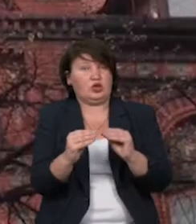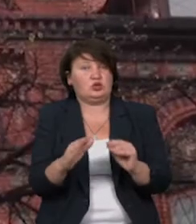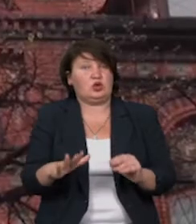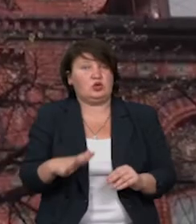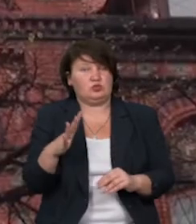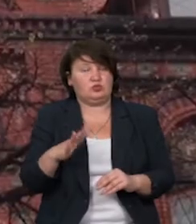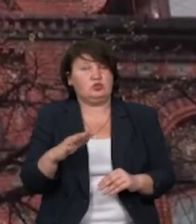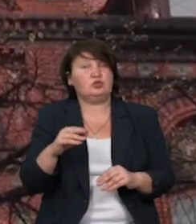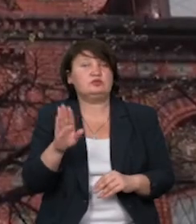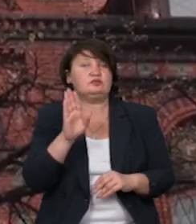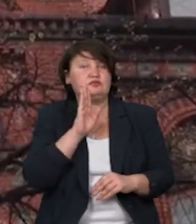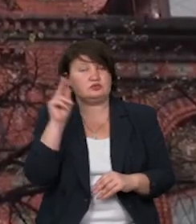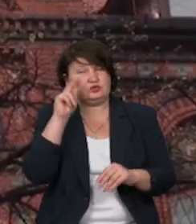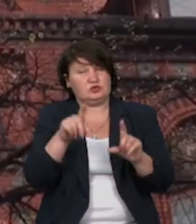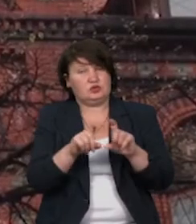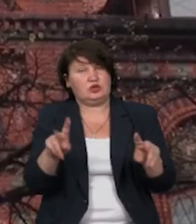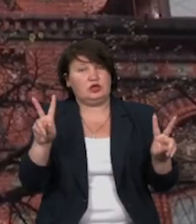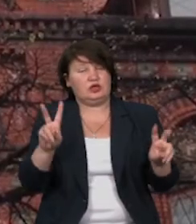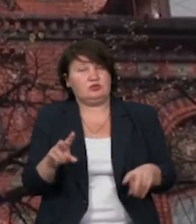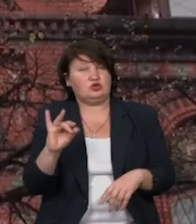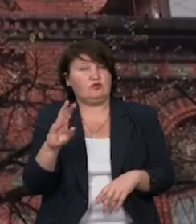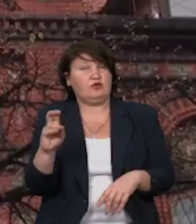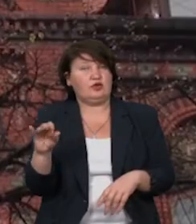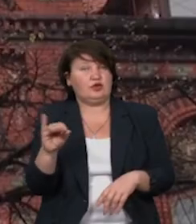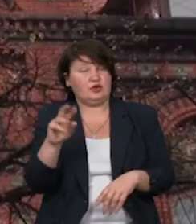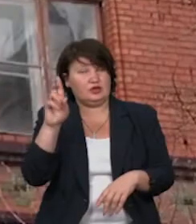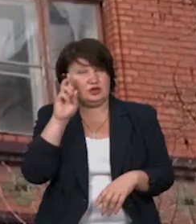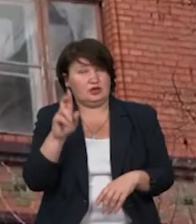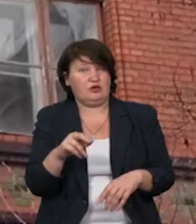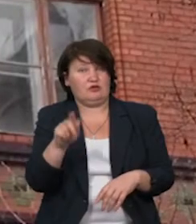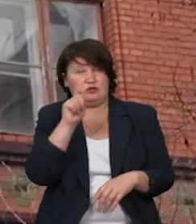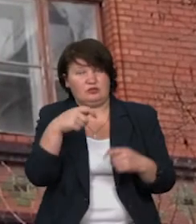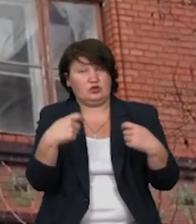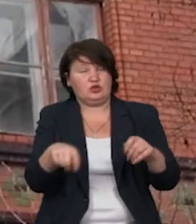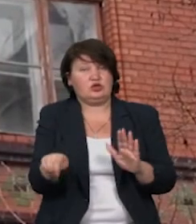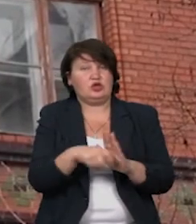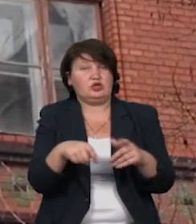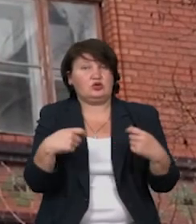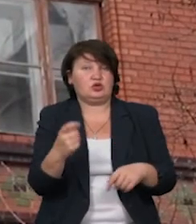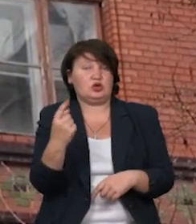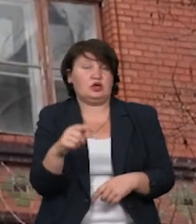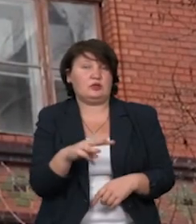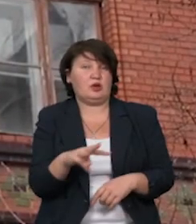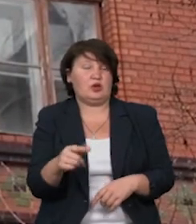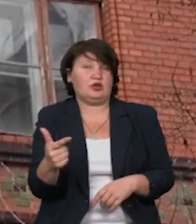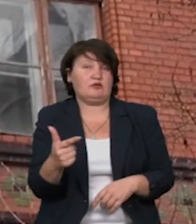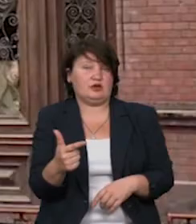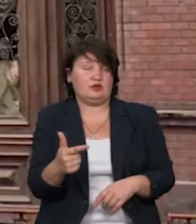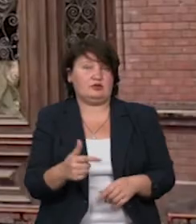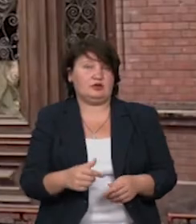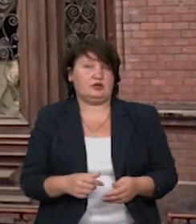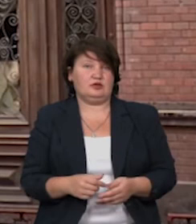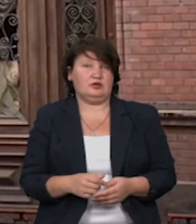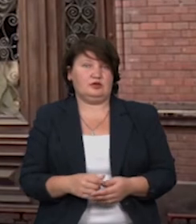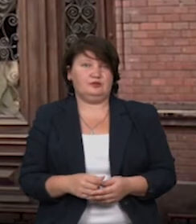саморічною школою для дівчат імені королеви Софії, у квітні цього року продали через аукціон за 11 мільйонів гривень. Ірина Андріїв, Дмитро